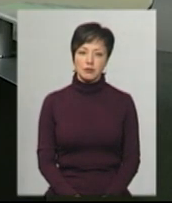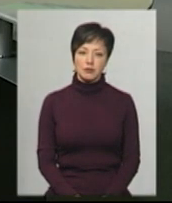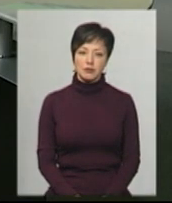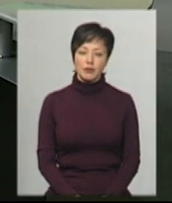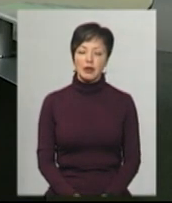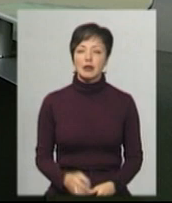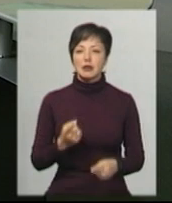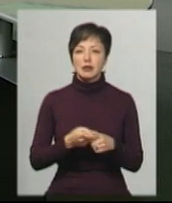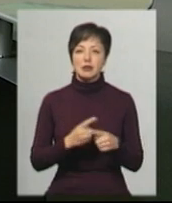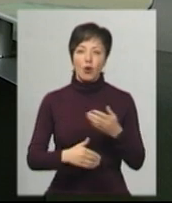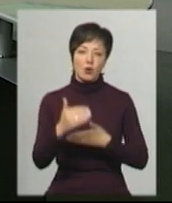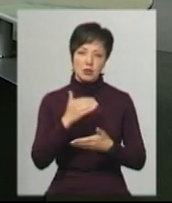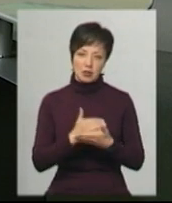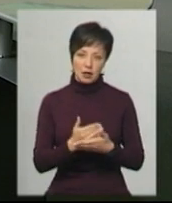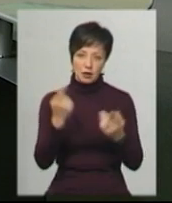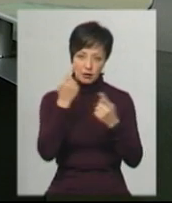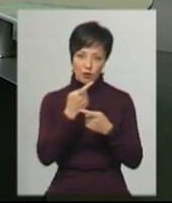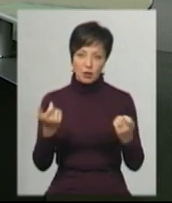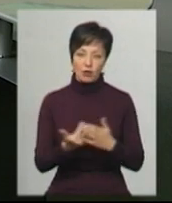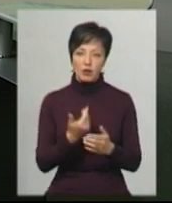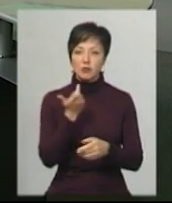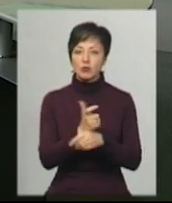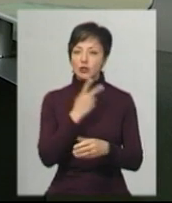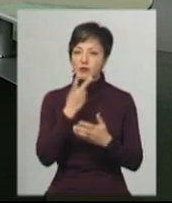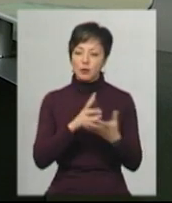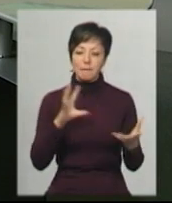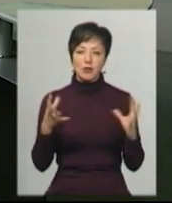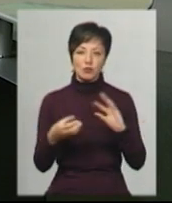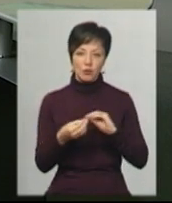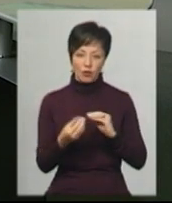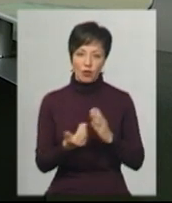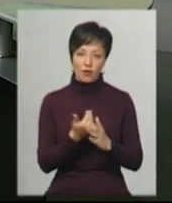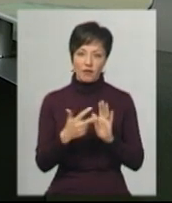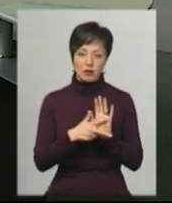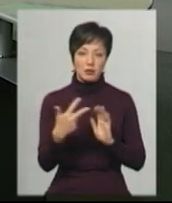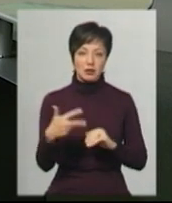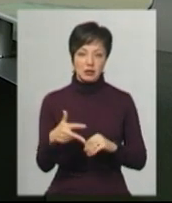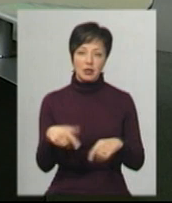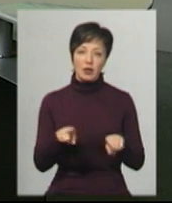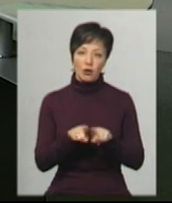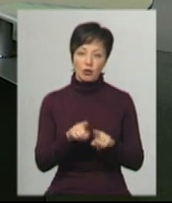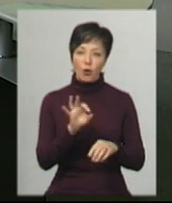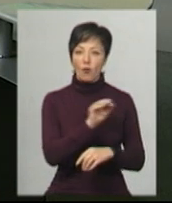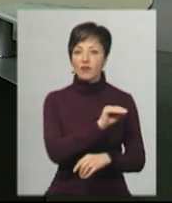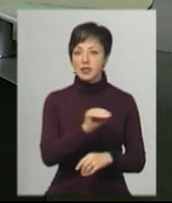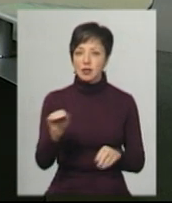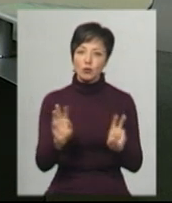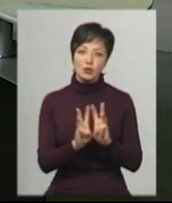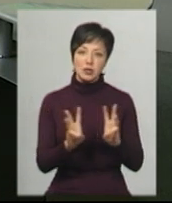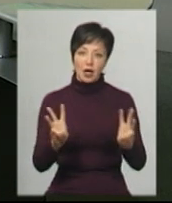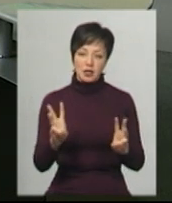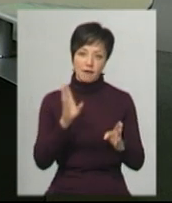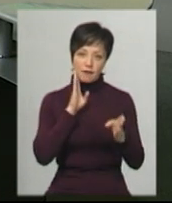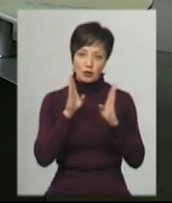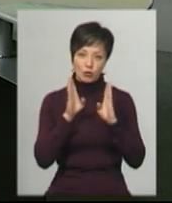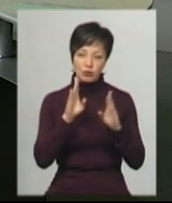Це остання інформація цього випуску. Більше дивіться у нашому підсумковому випуску новин о 20.30, а також на нашому офіційному сайті та на